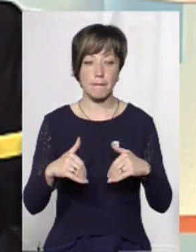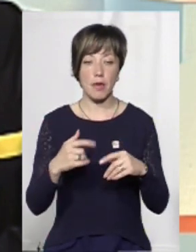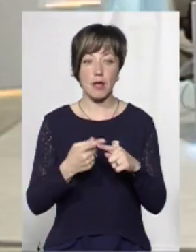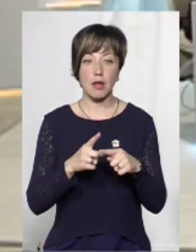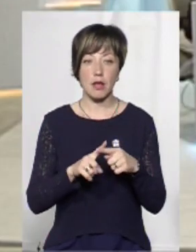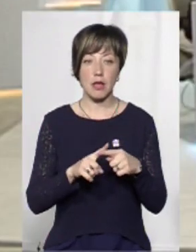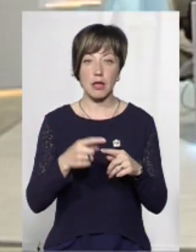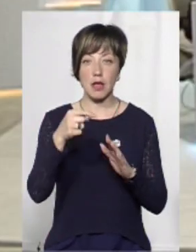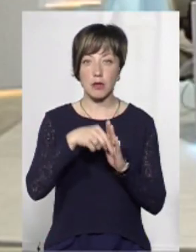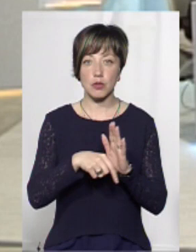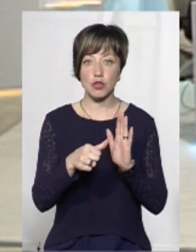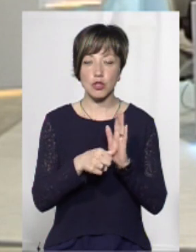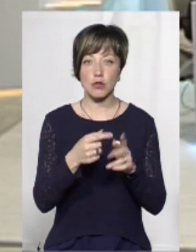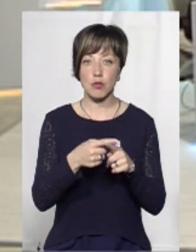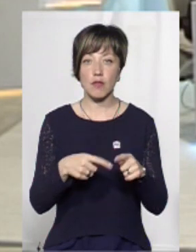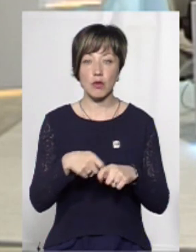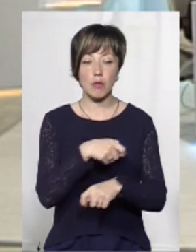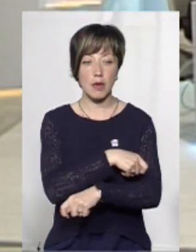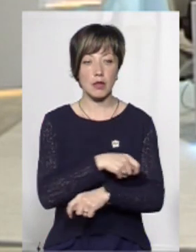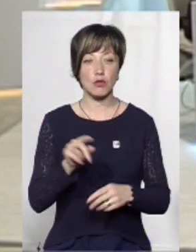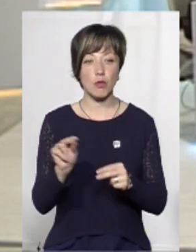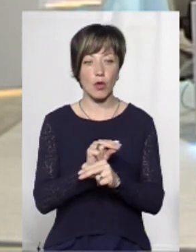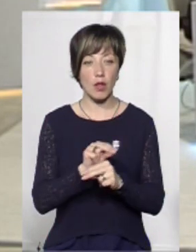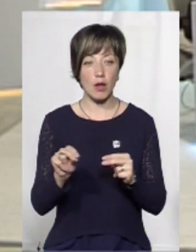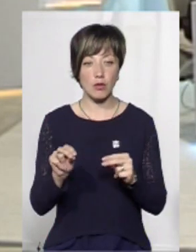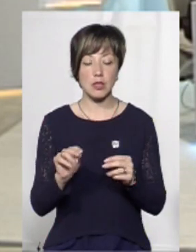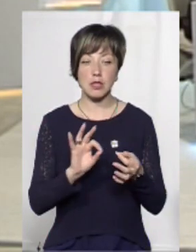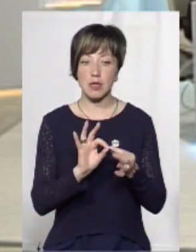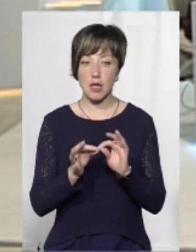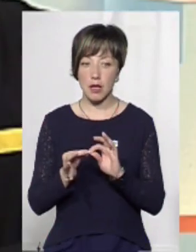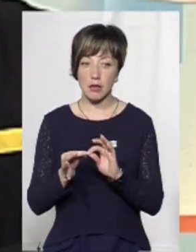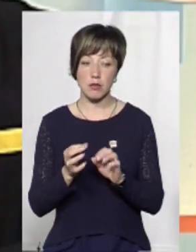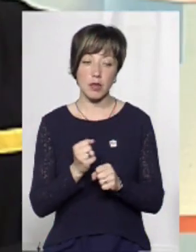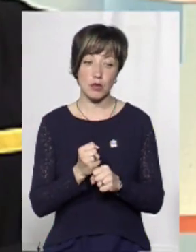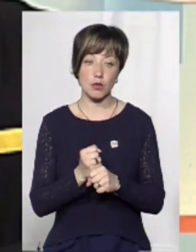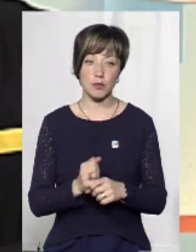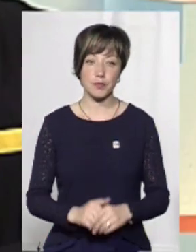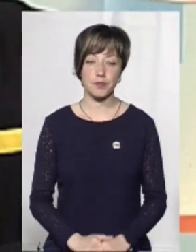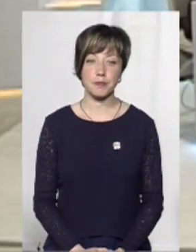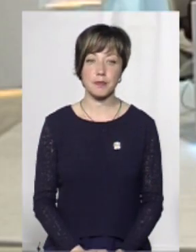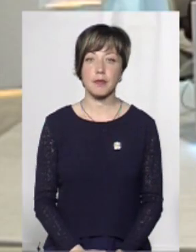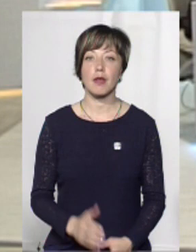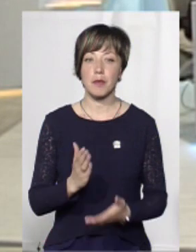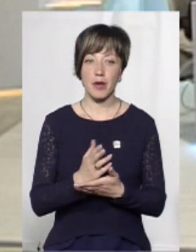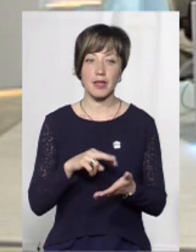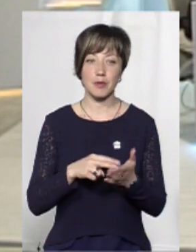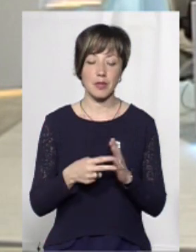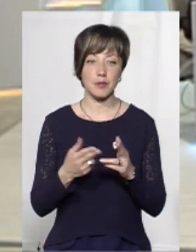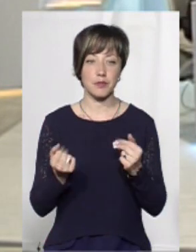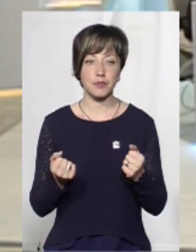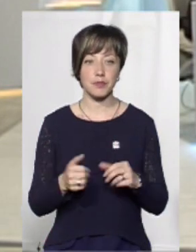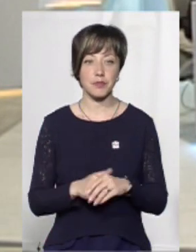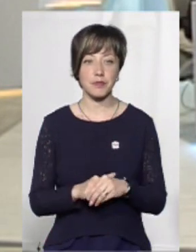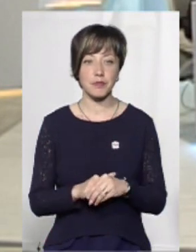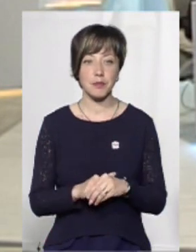а пролягає він на глибині 6,5 метрів, і щоб його полагодити доволі таки складно, тобто працює. Добре, маєте план. Так, так.